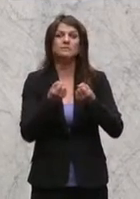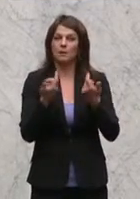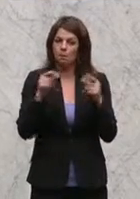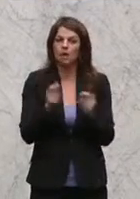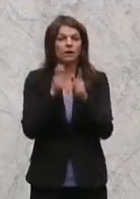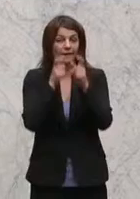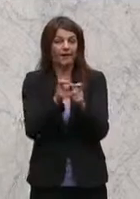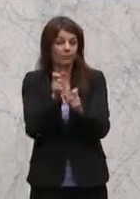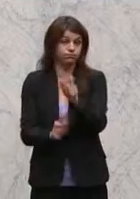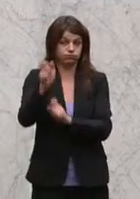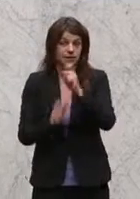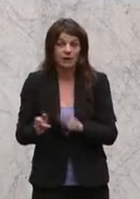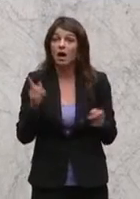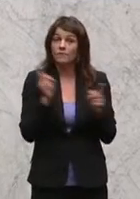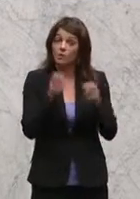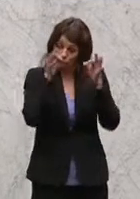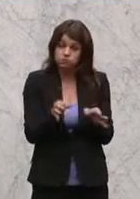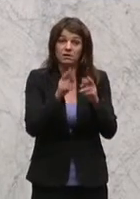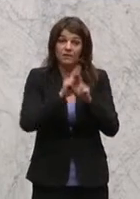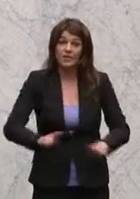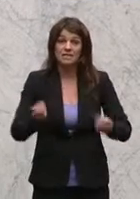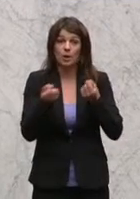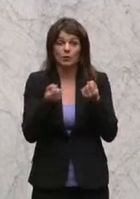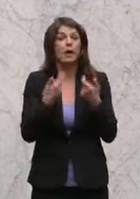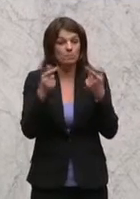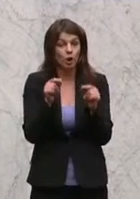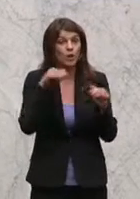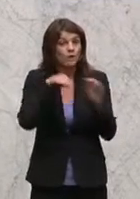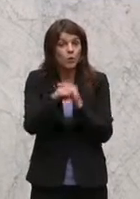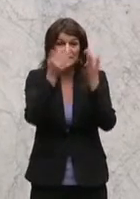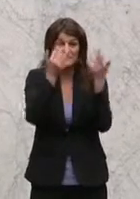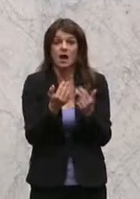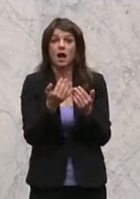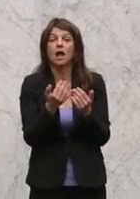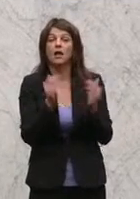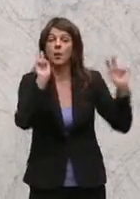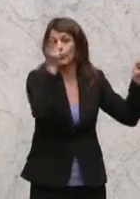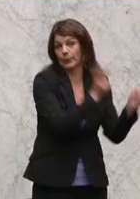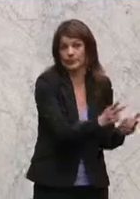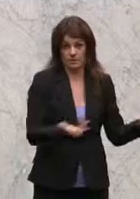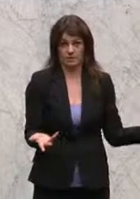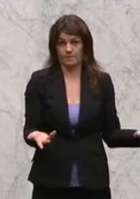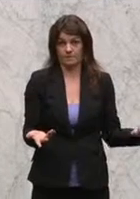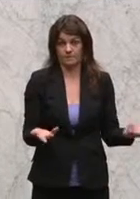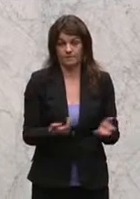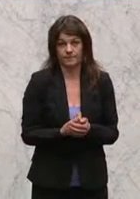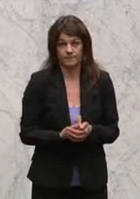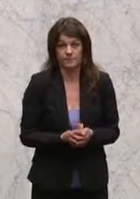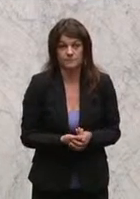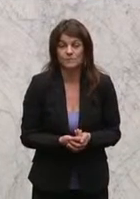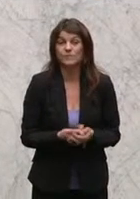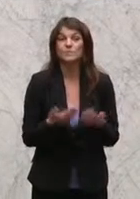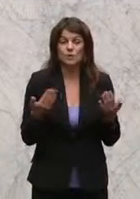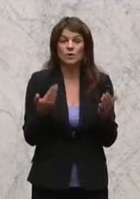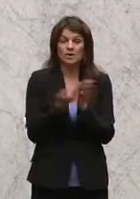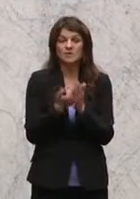Krieger verhindern, nur eine effektive Friedenspolitik kann die Flüchtlingszahl auch reduzieren. Und